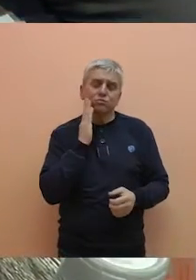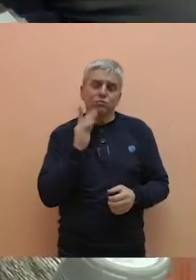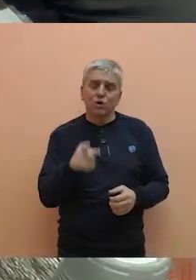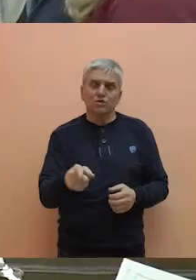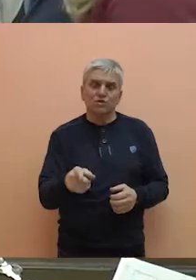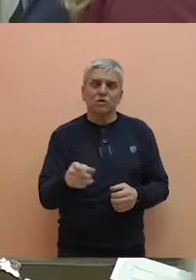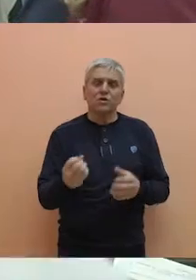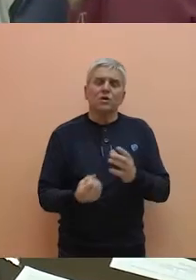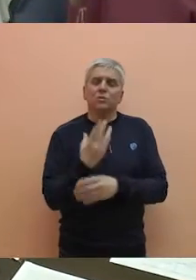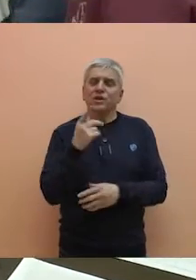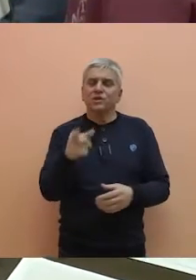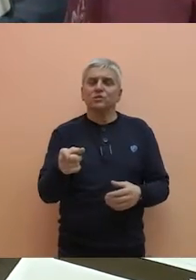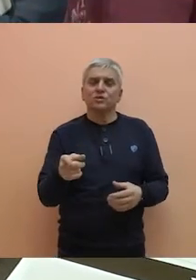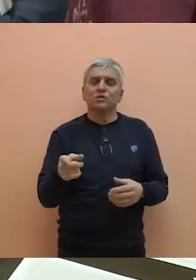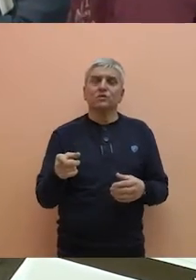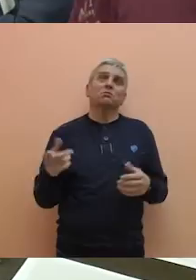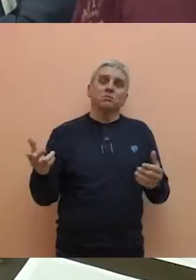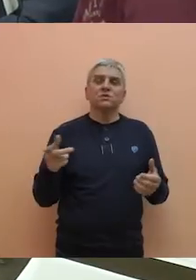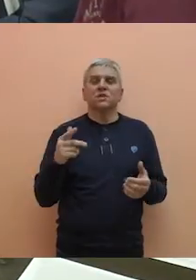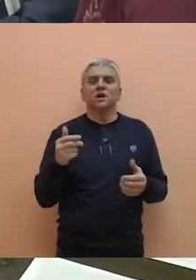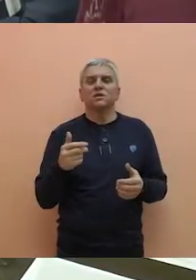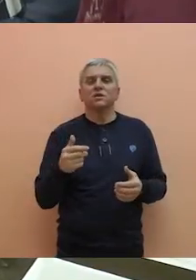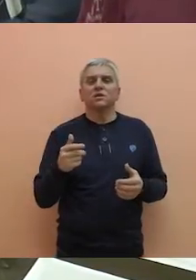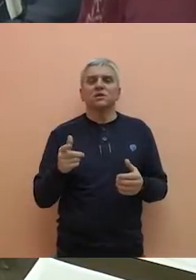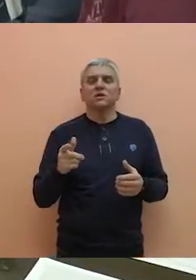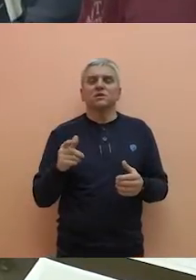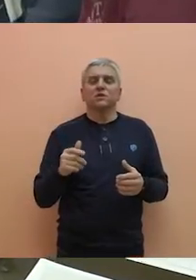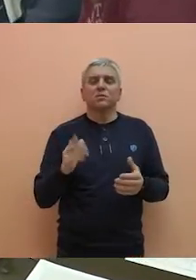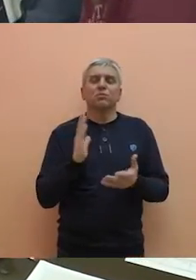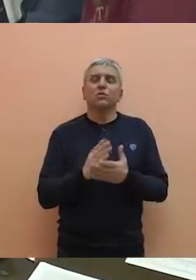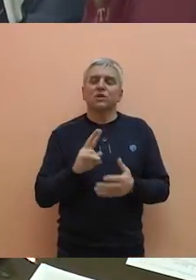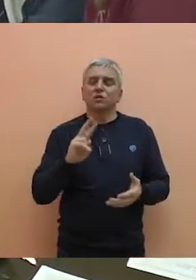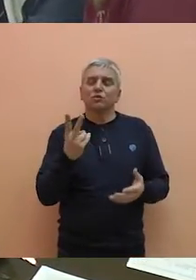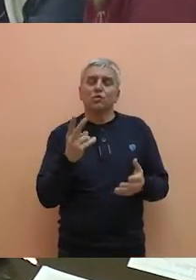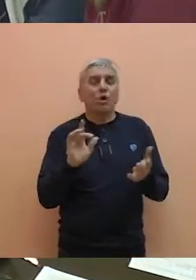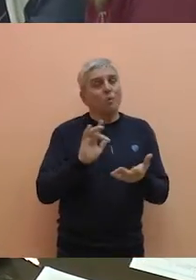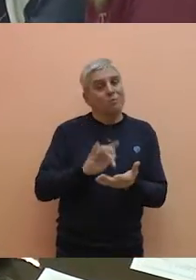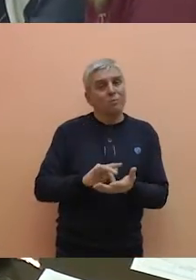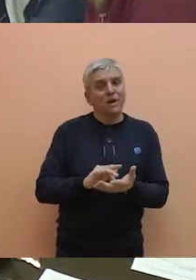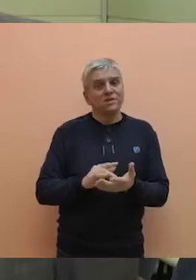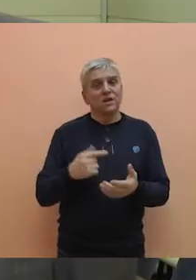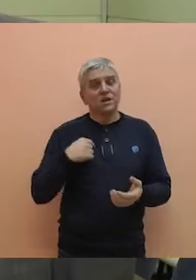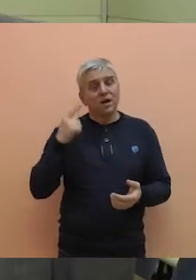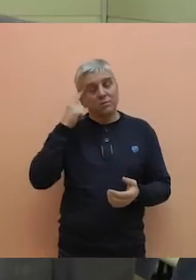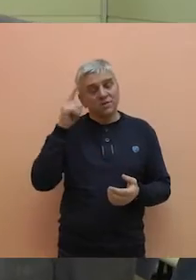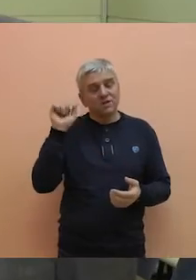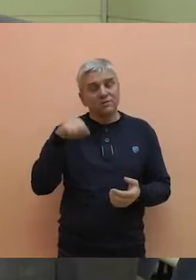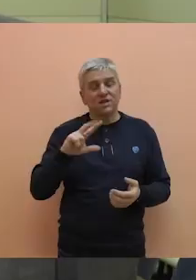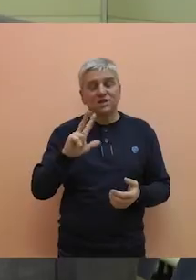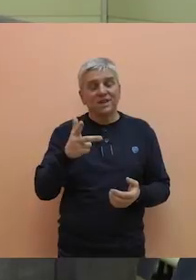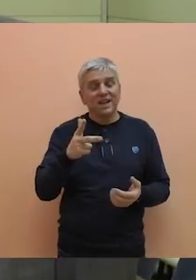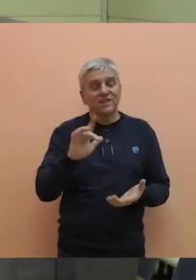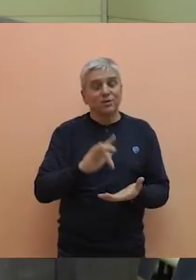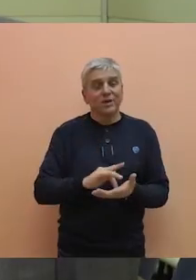poštojemo. Potpuno je prirodno da Savijs vojnicog mazara svojim partnerima također zaozme neko drugo mesto, a smatramo da je naše